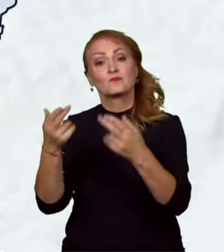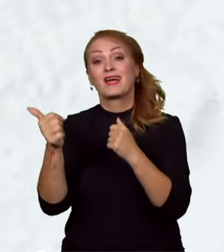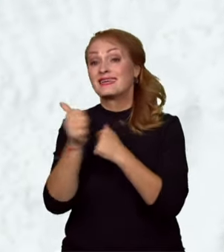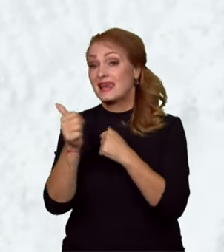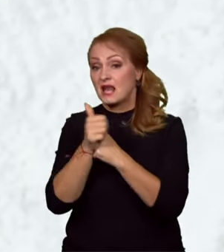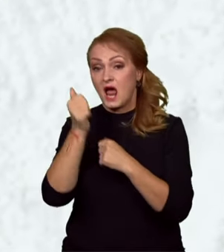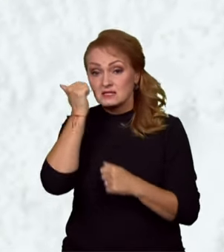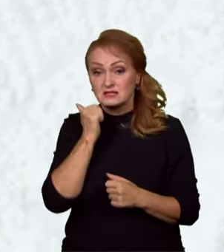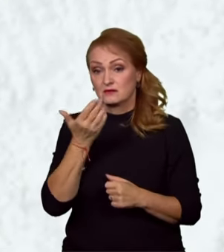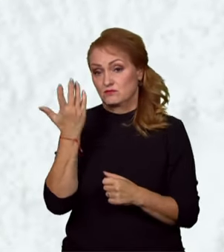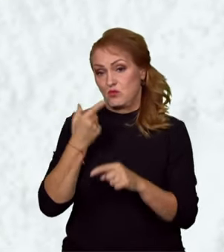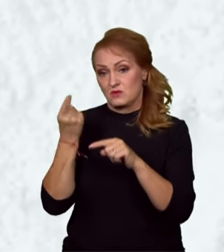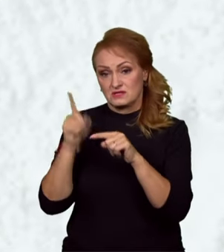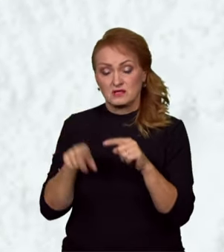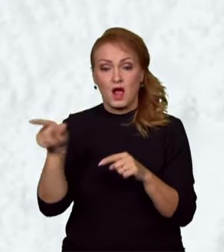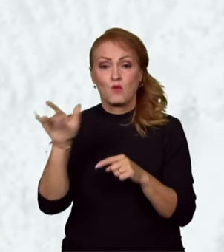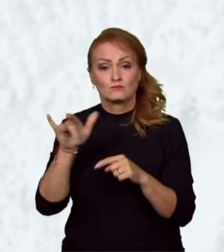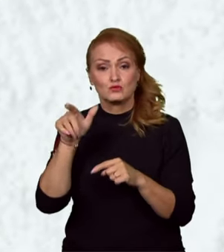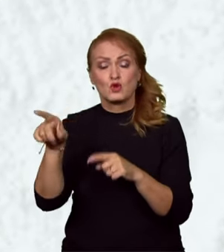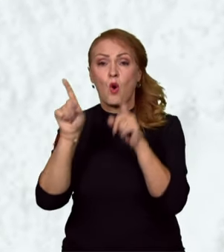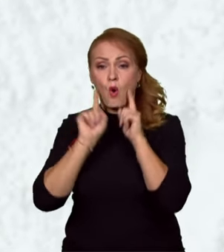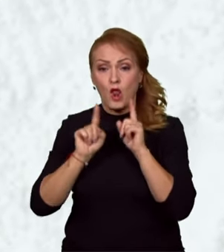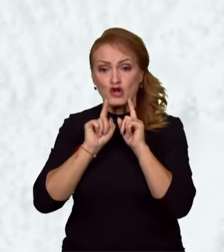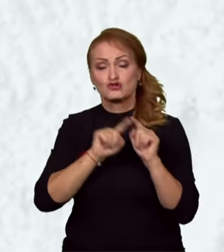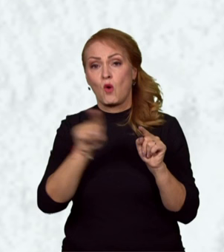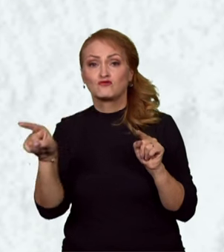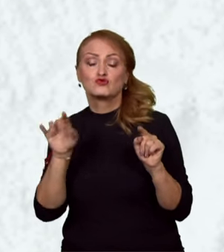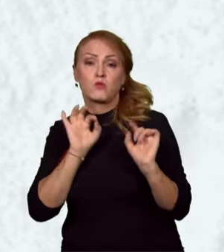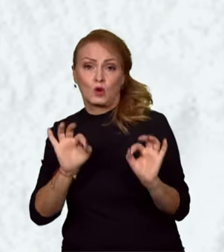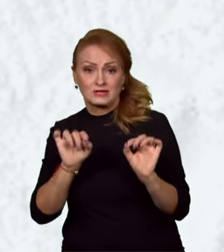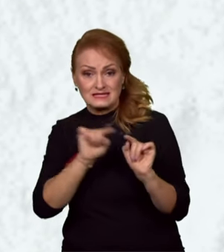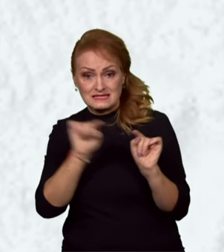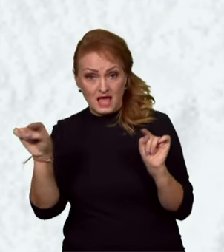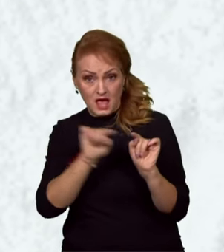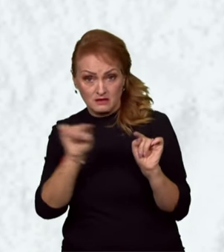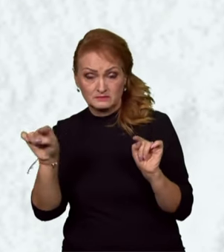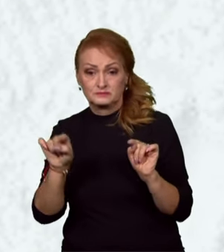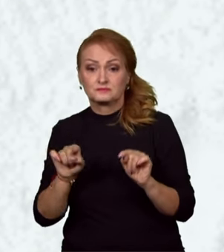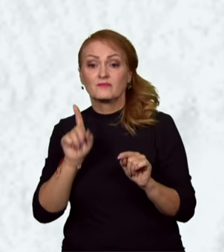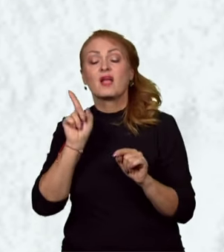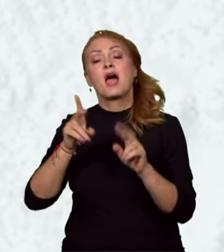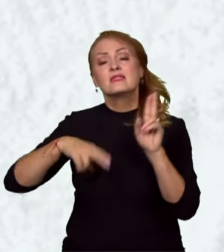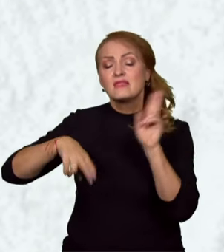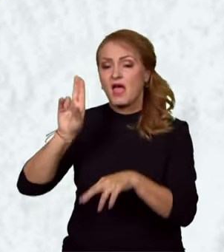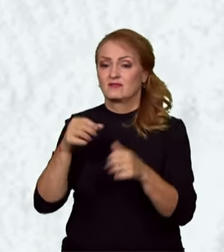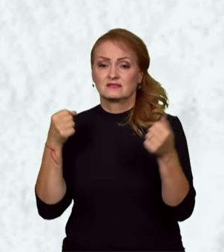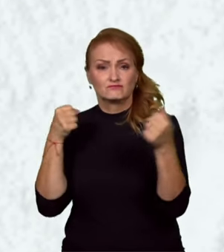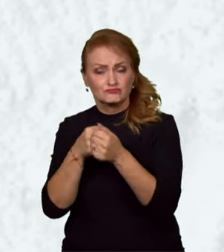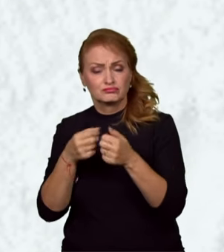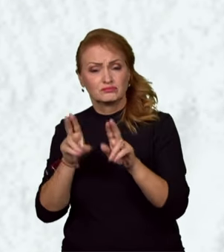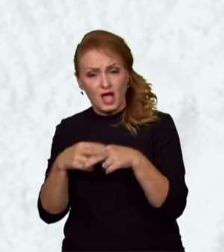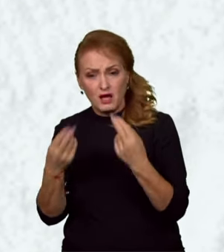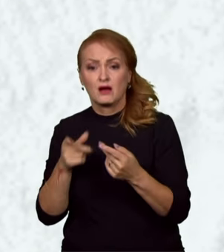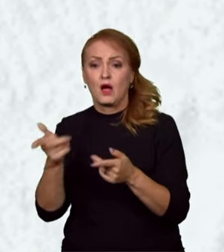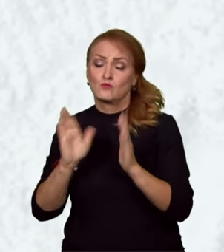od roku 2018 zranilo na přejezdu mezi Holešovem a Dobroticemi na Kroměříšsku. A nejvíc nehod, šest, se stalo